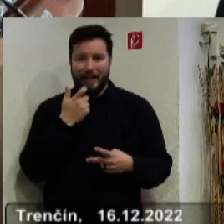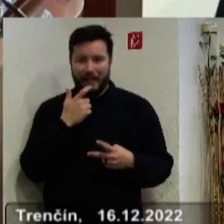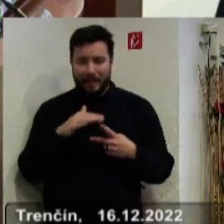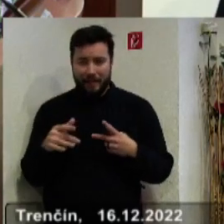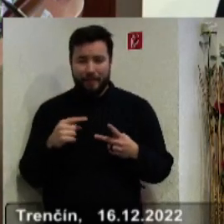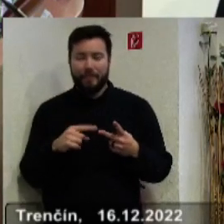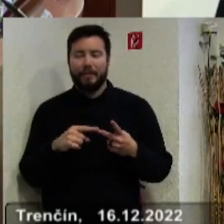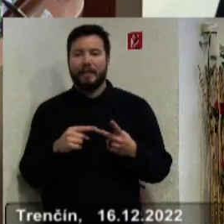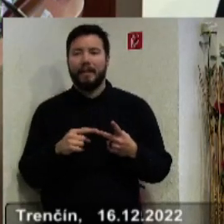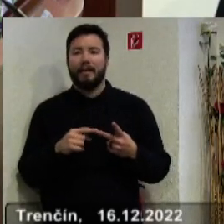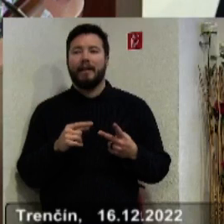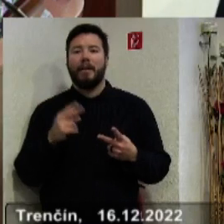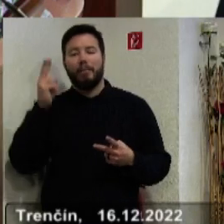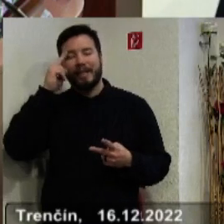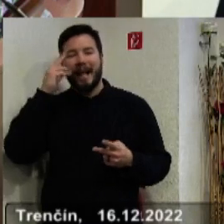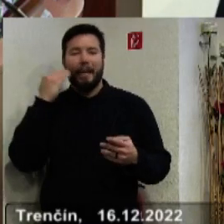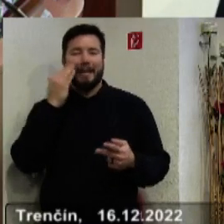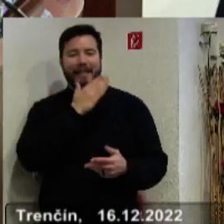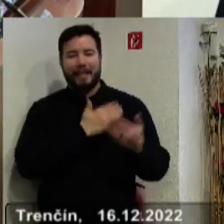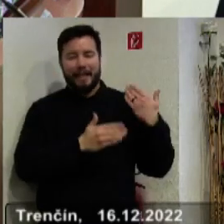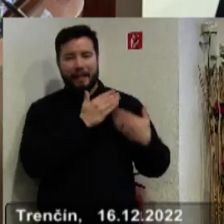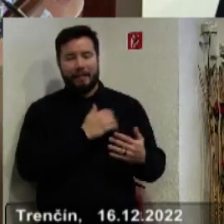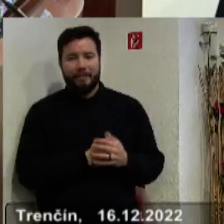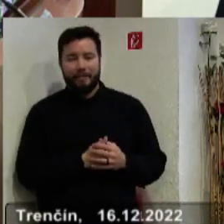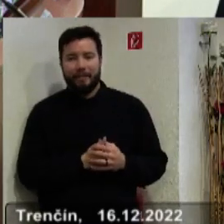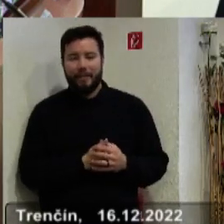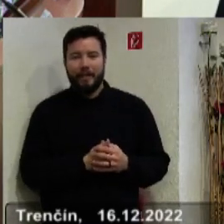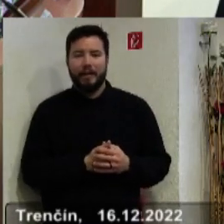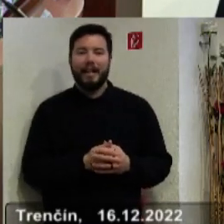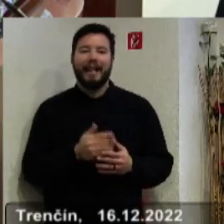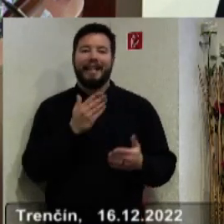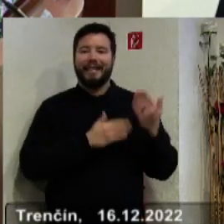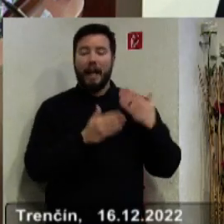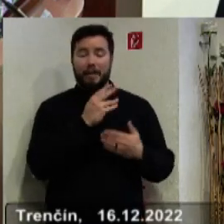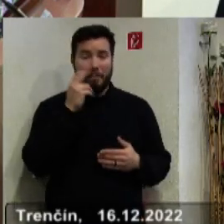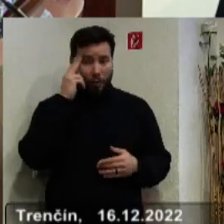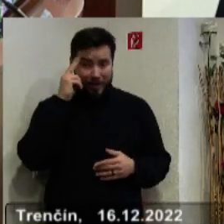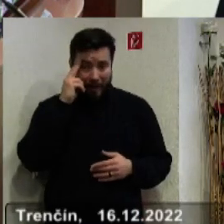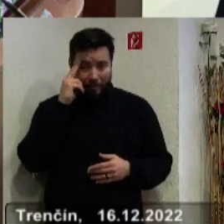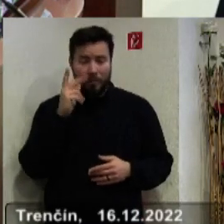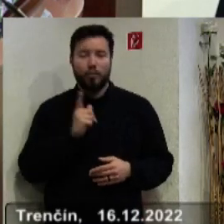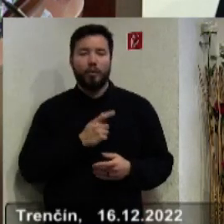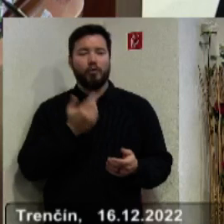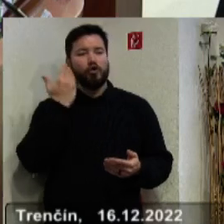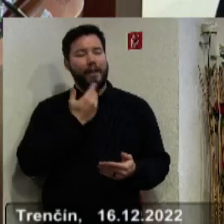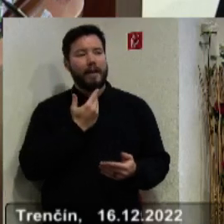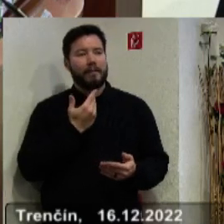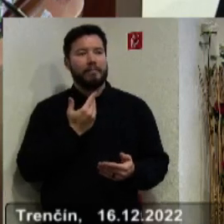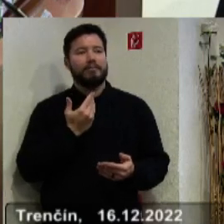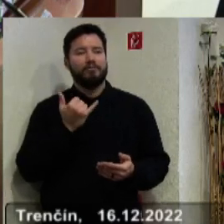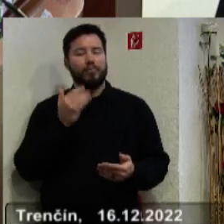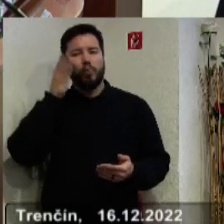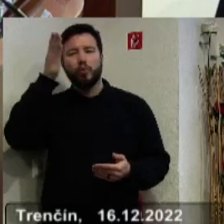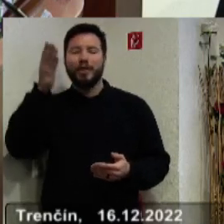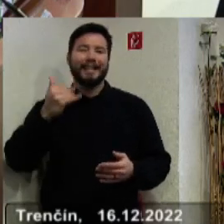a po druhé, poznať americké dejiny. Viete, poznanie dejín inšpiruje človeka k tomu, aby sa v budúcnosť